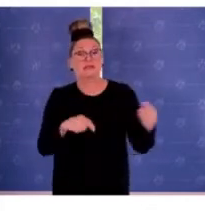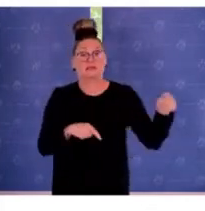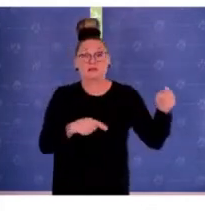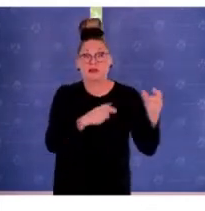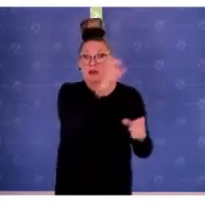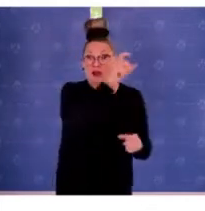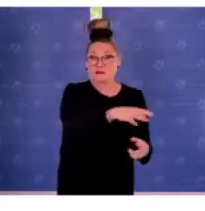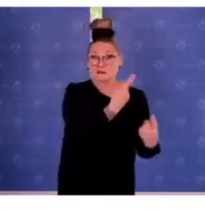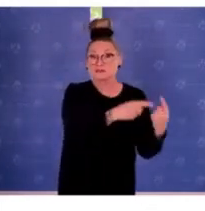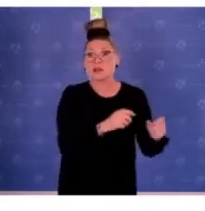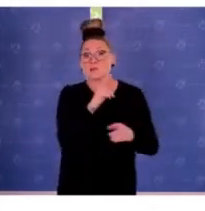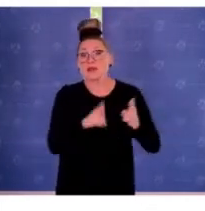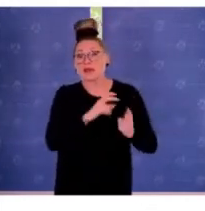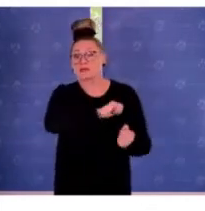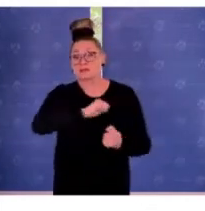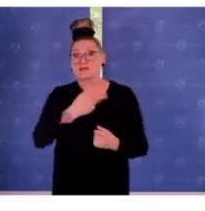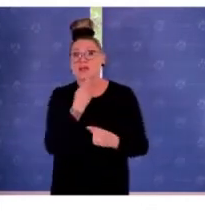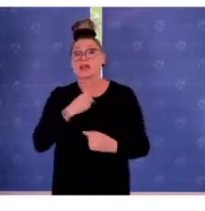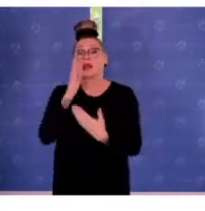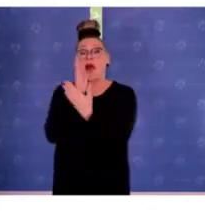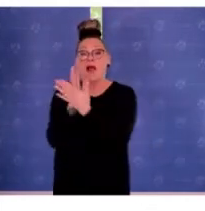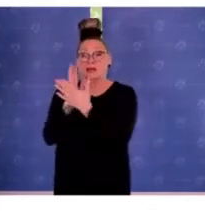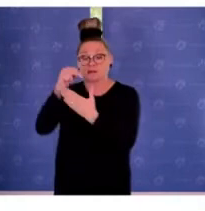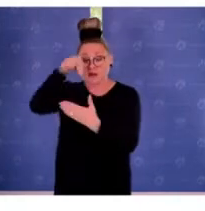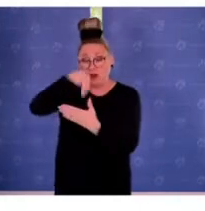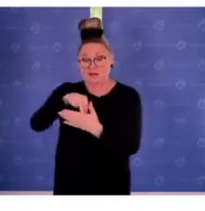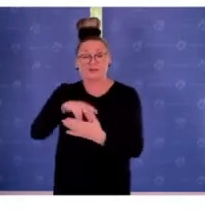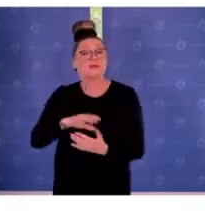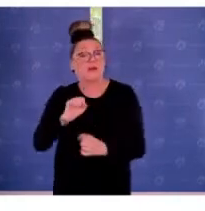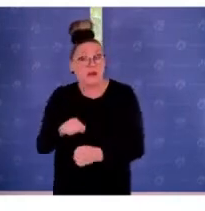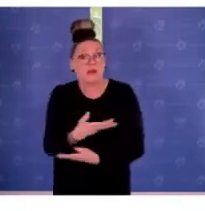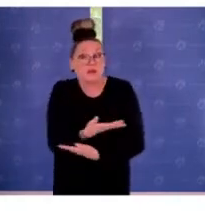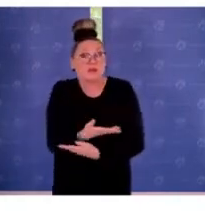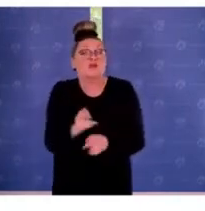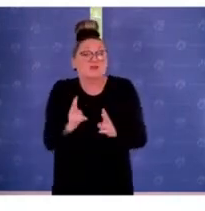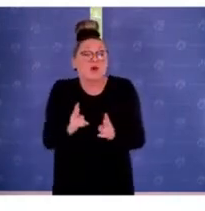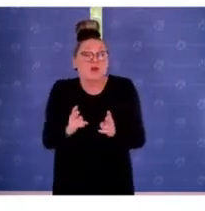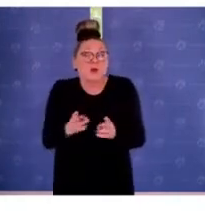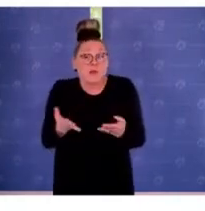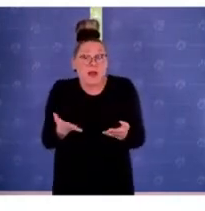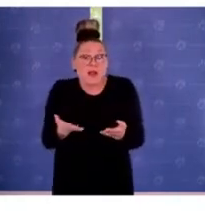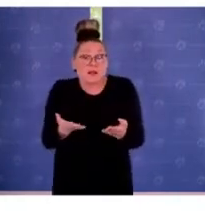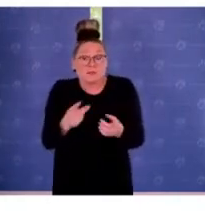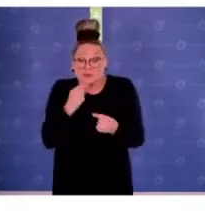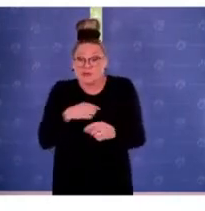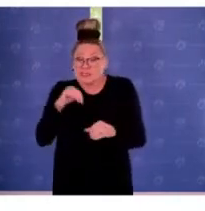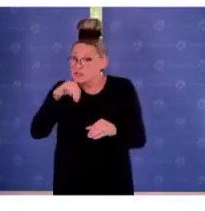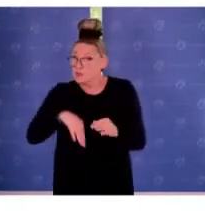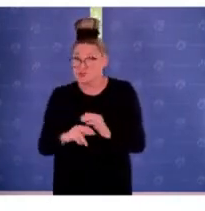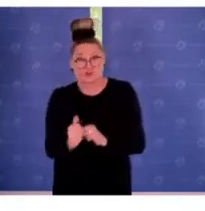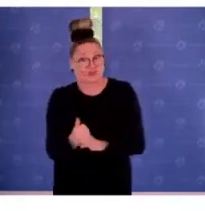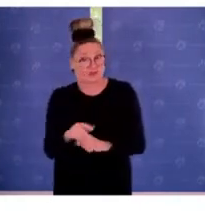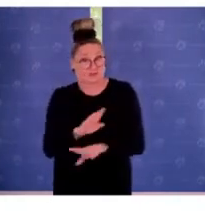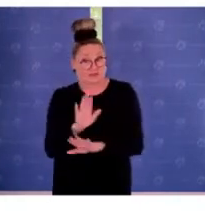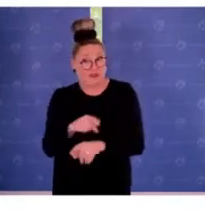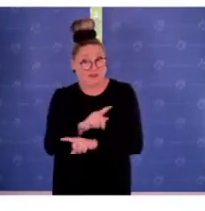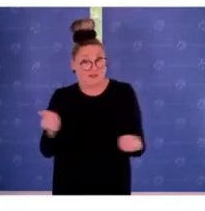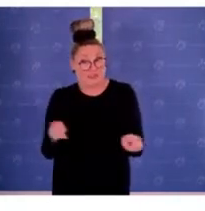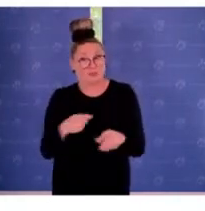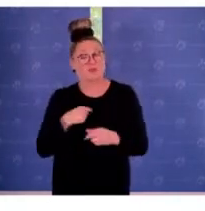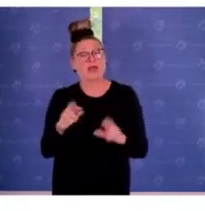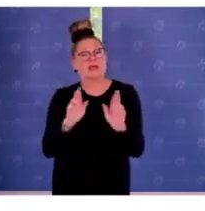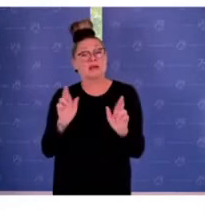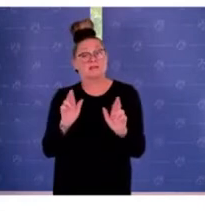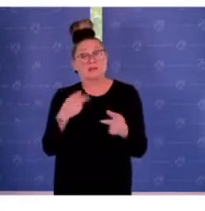Anwälte auch Akteneinsicht erlangen kann. Das ist durchaus ein nicht zu unterschätzendes Risiko in Bezug auf